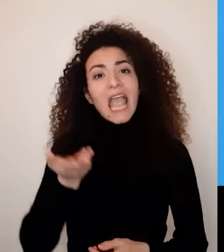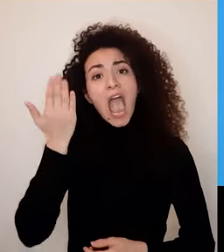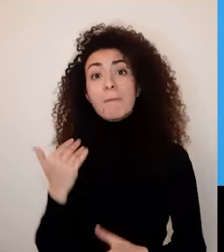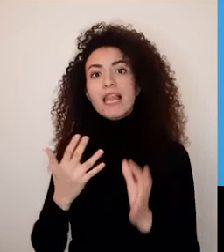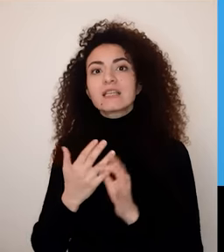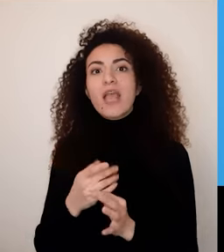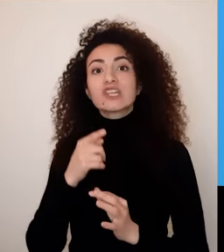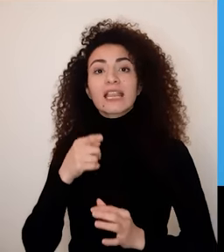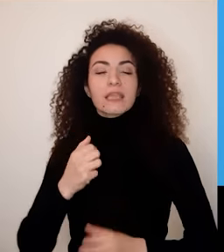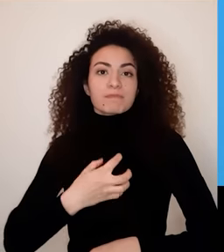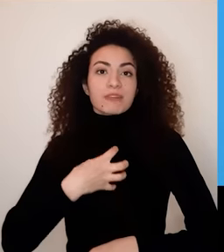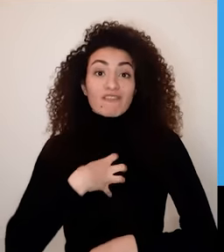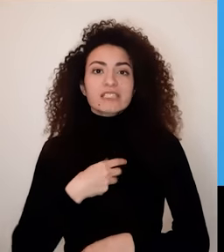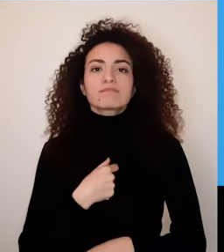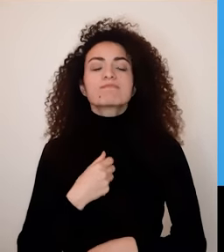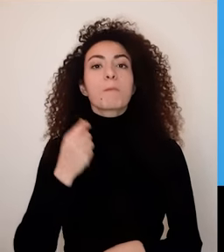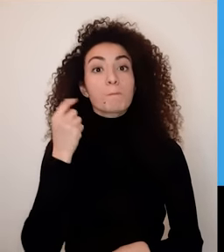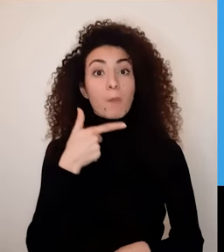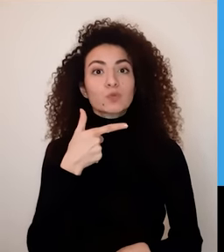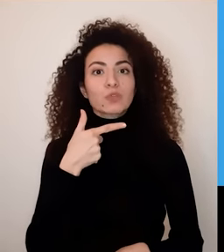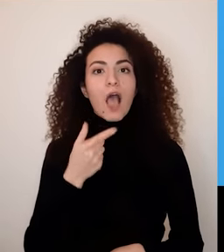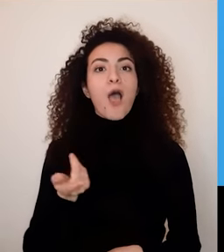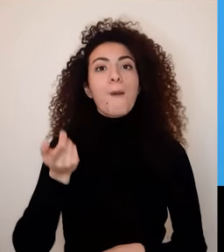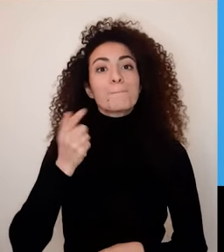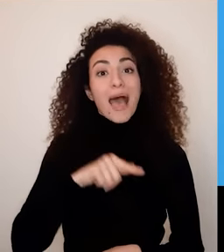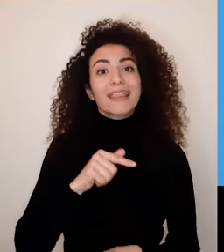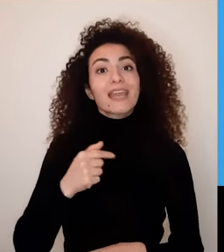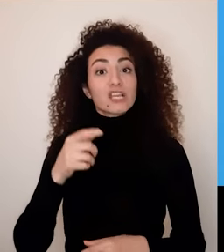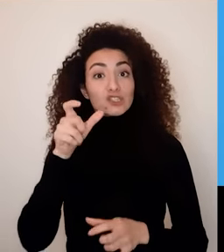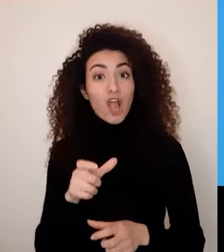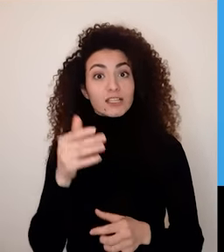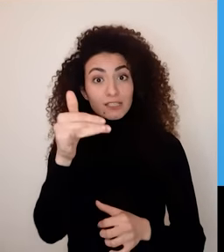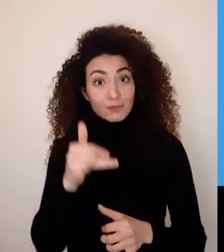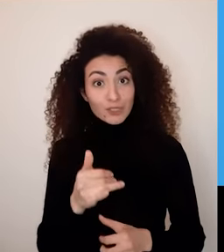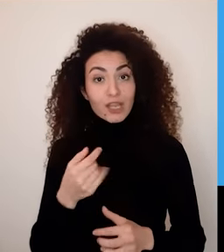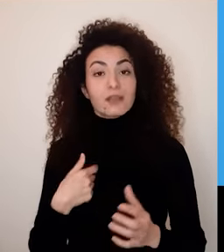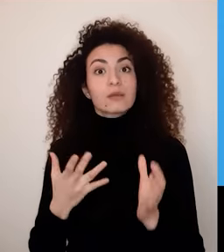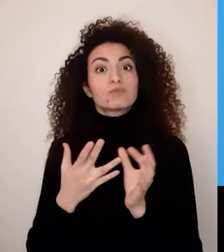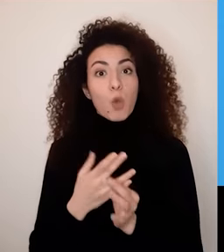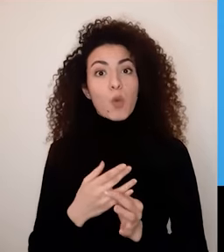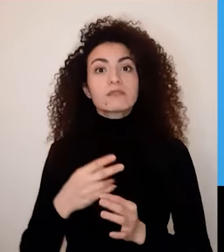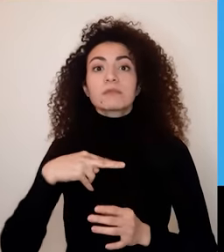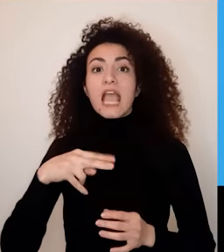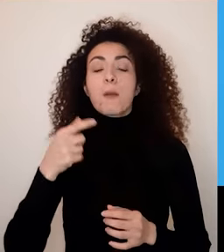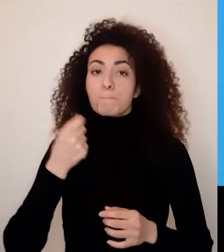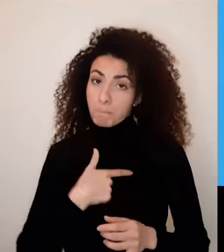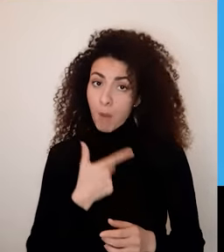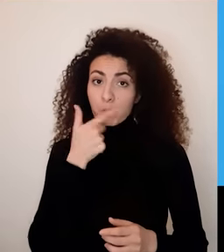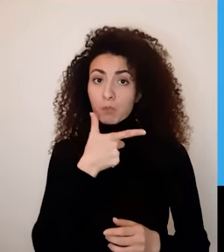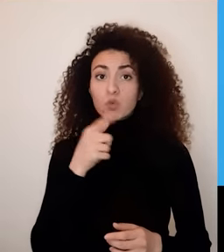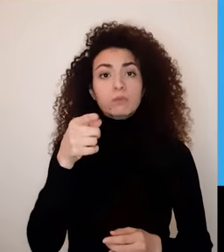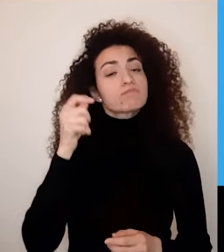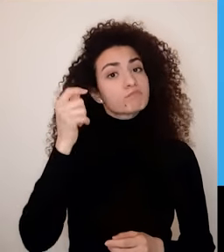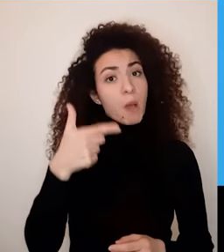عنه لاحقا هو أن الشخص لابد أن يكون سعيد قبل العلاقة وإذا يشارك ساعاته مع الآخر وبالتالي